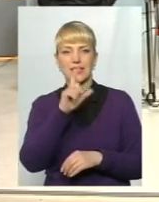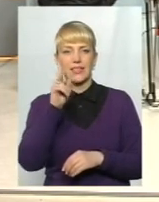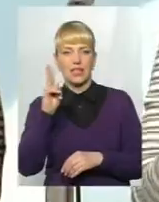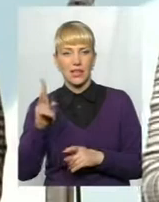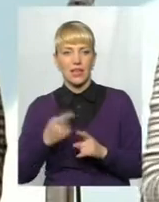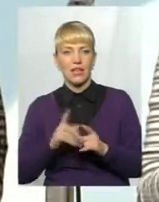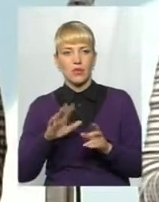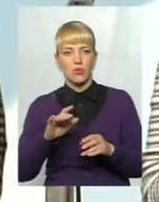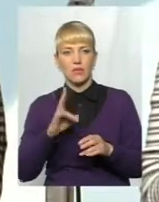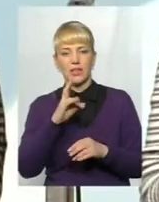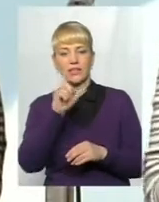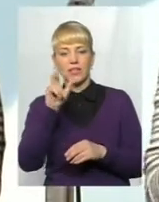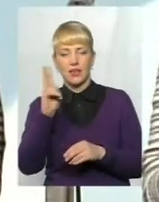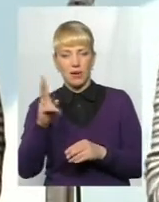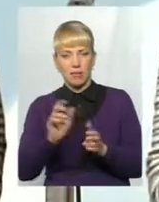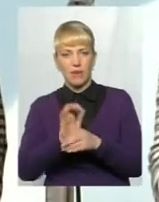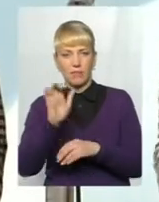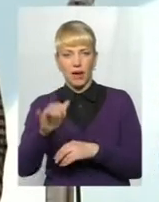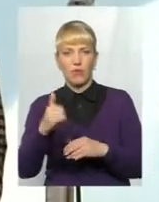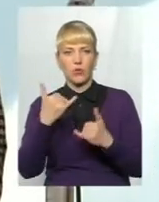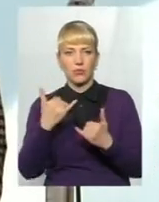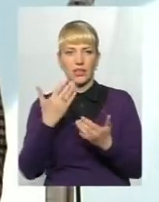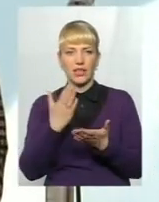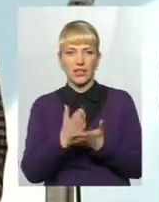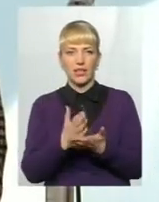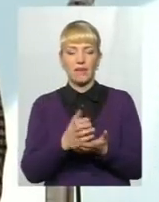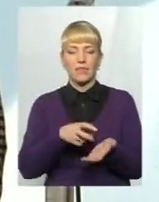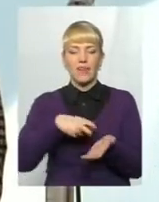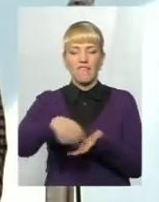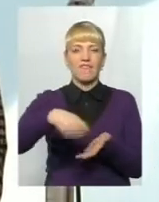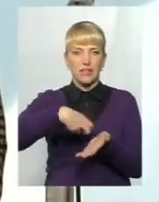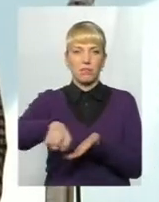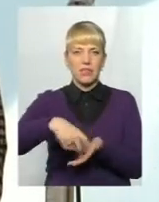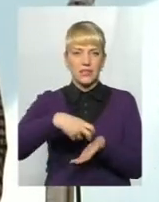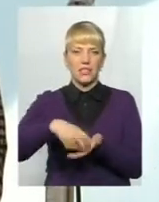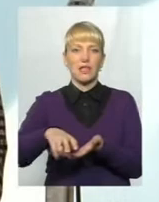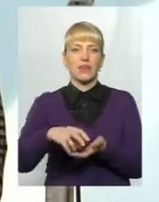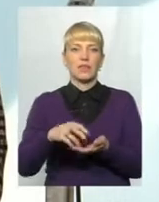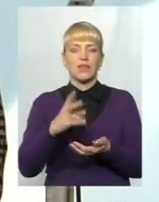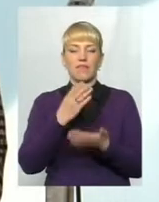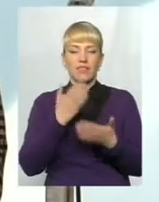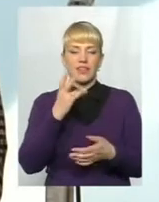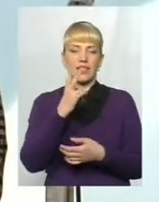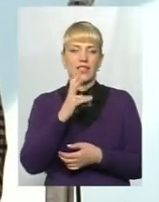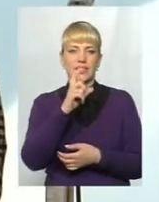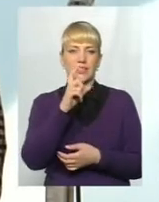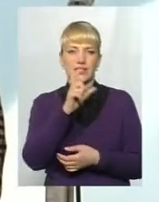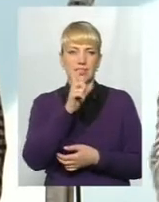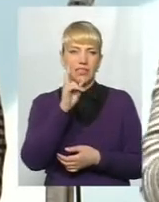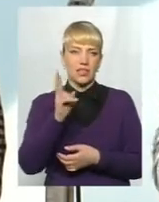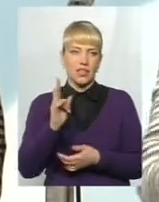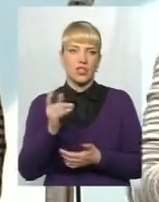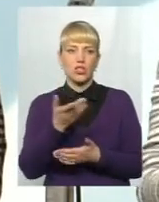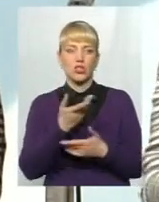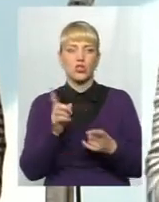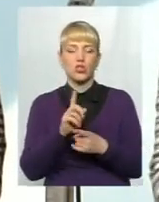перенаправлено на НАЗК. На даний момент в мене є пачка відписок від НАЗК, що ми... Це на той момент, коли б не було